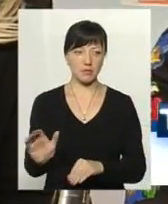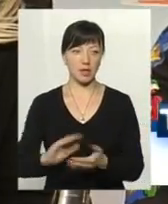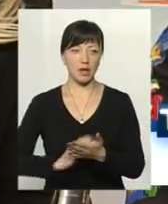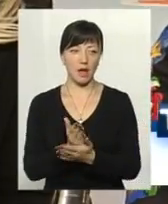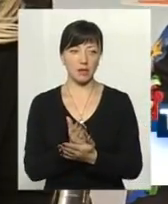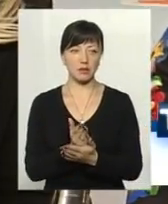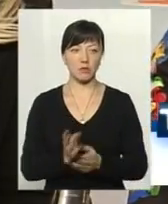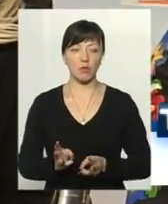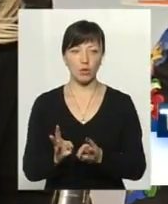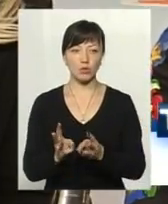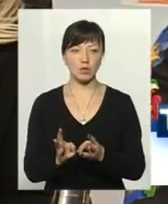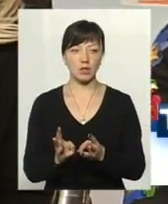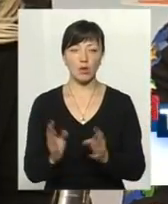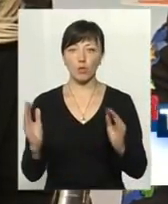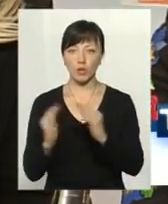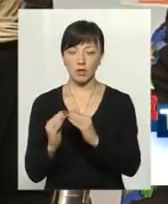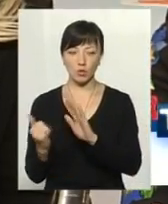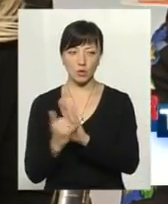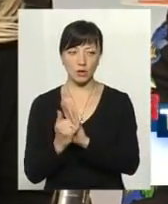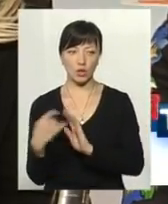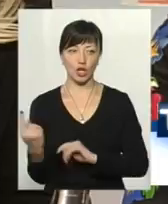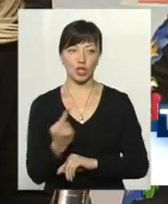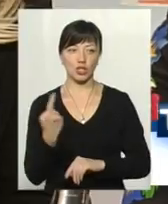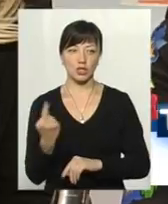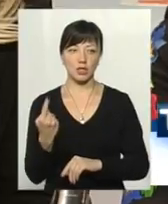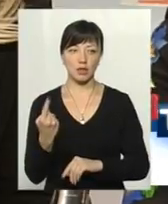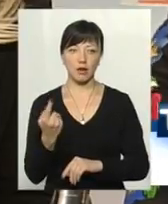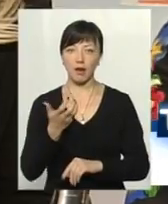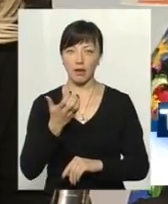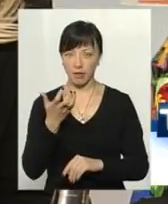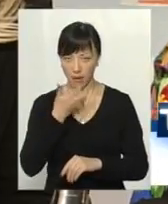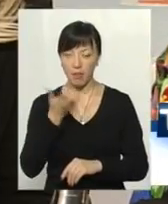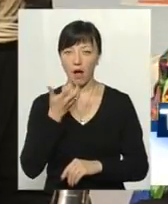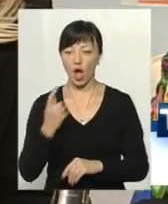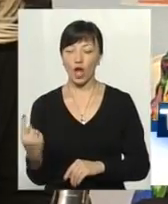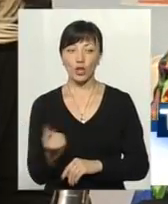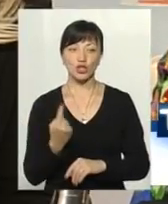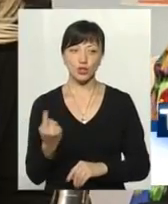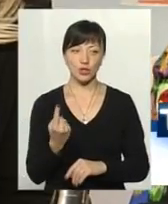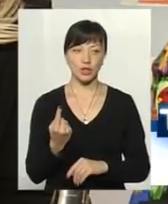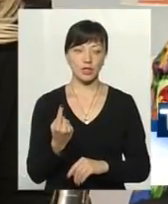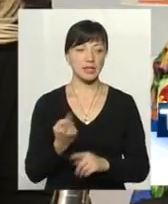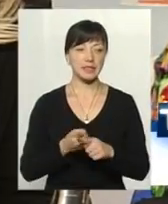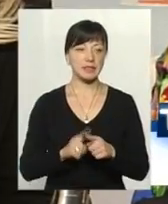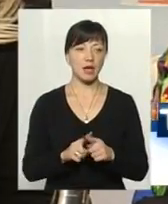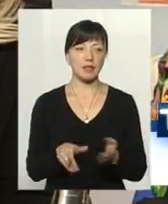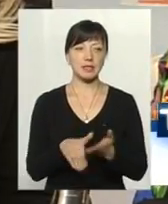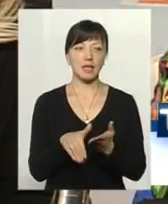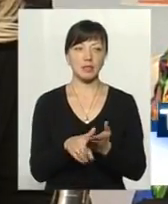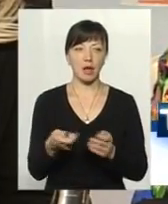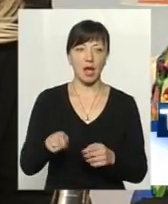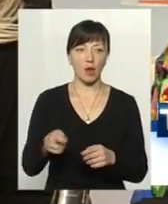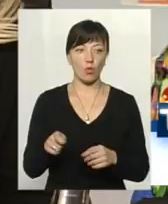послуги. В будинку поставлений лічильник обліку теплової енергії. Лічильник обліку теплової енергії це не є засіб для